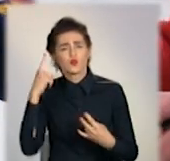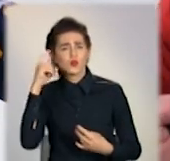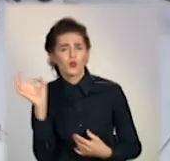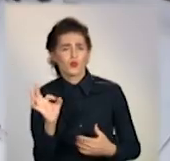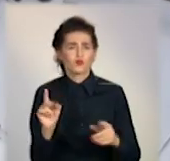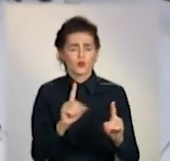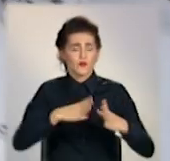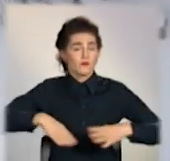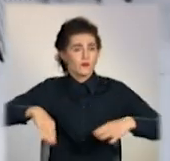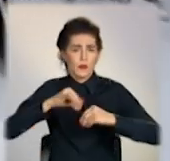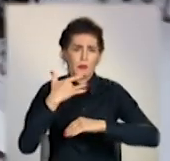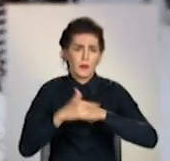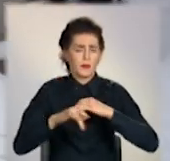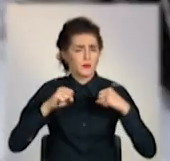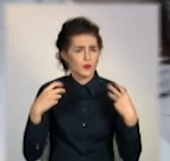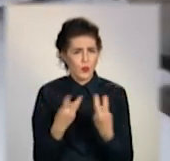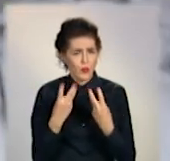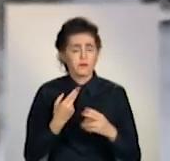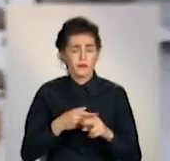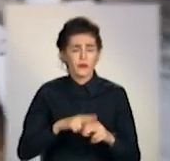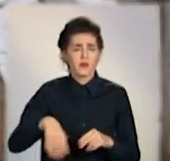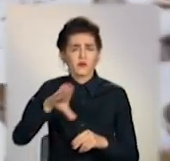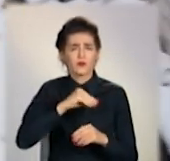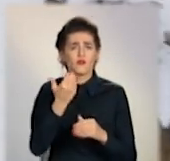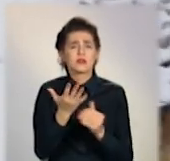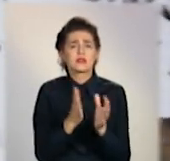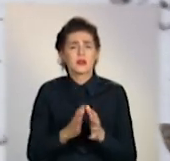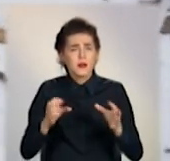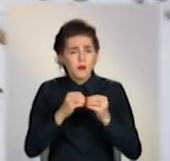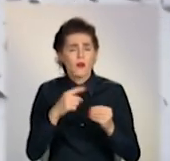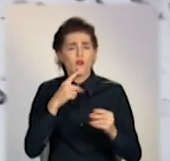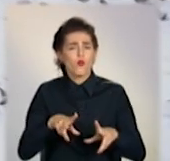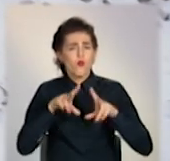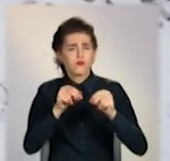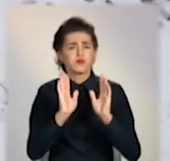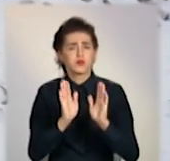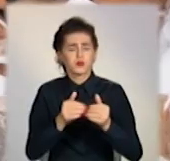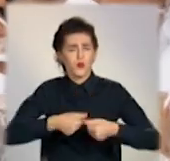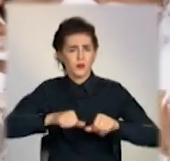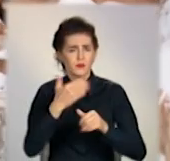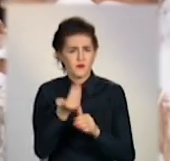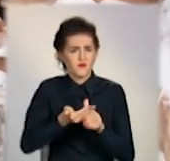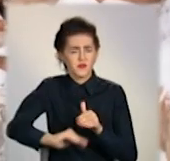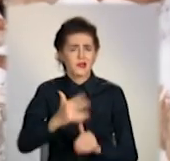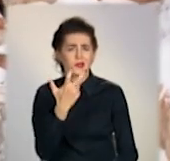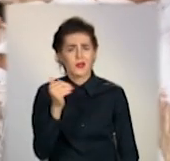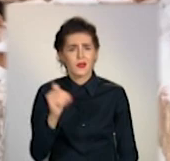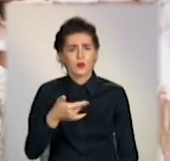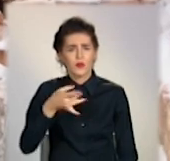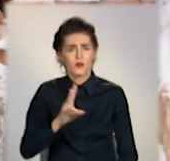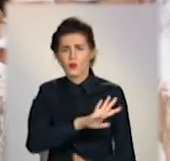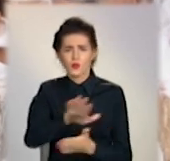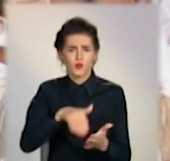Ну все згоріло. Як і значна частина погорільців, Товстоп'ятови очікували обіцяних Кабміном 300 тисяч компенсацій за остаточно